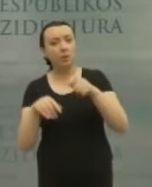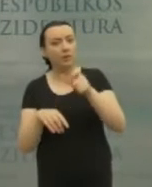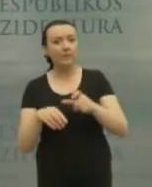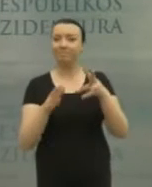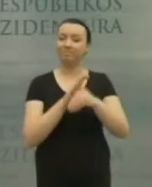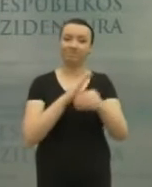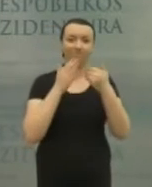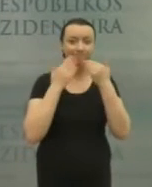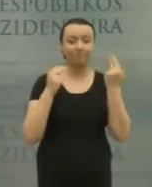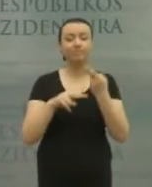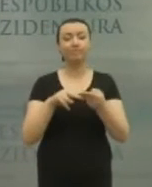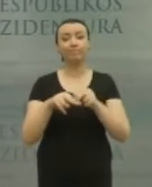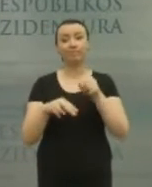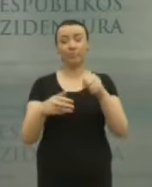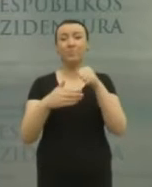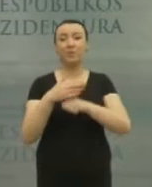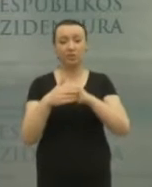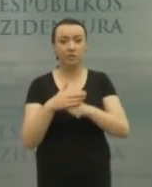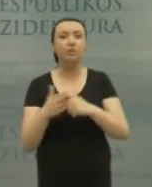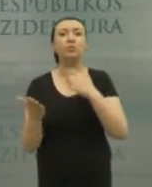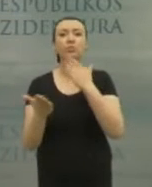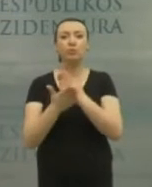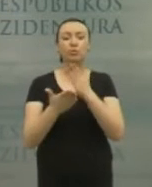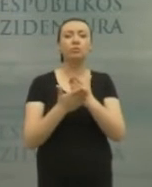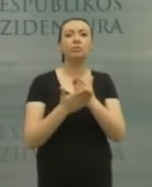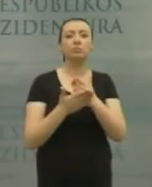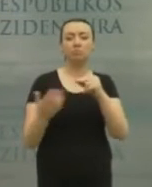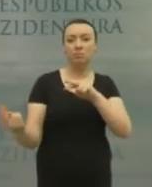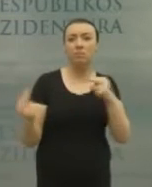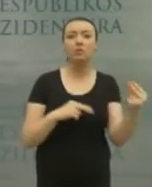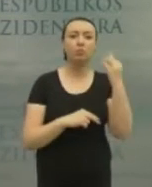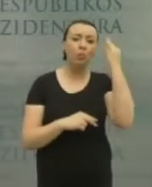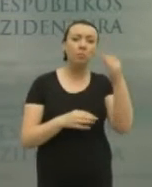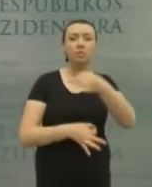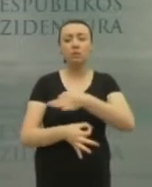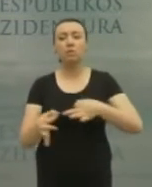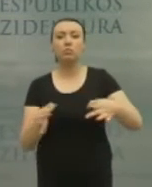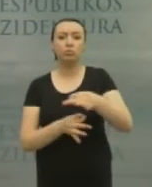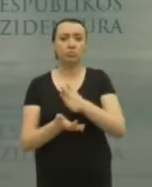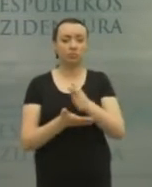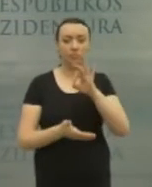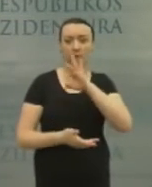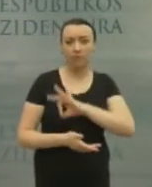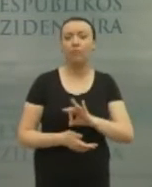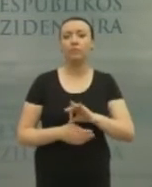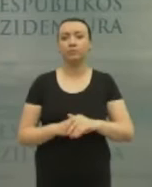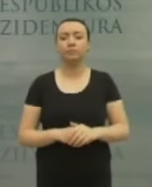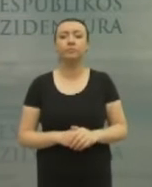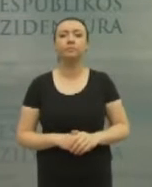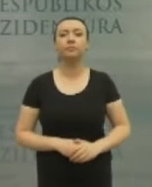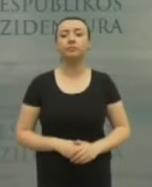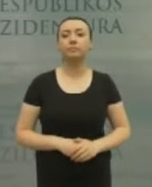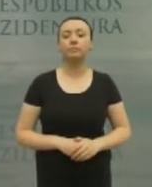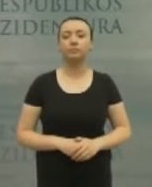Dėl tos priežasties yra vertingos taip pat ir pasikeitimai nuomonėmis ar diskusijos, kurios vyksta tokiu